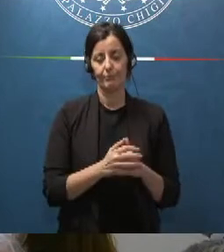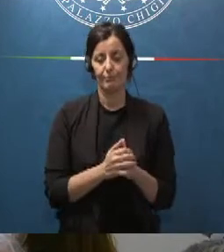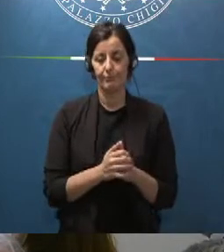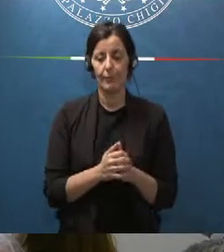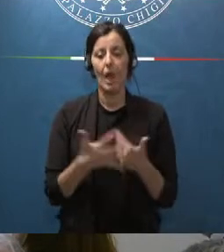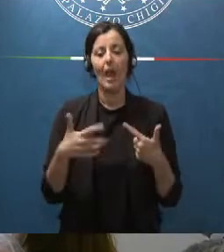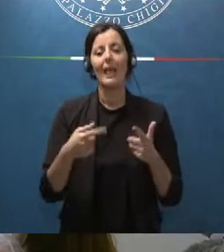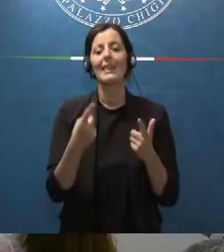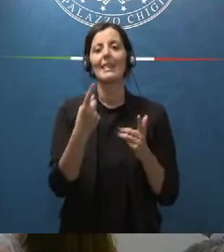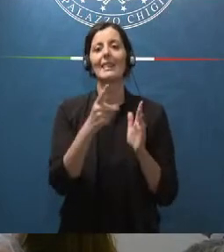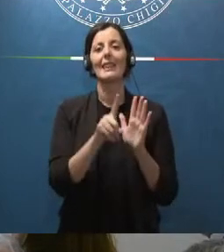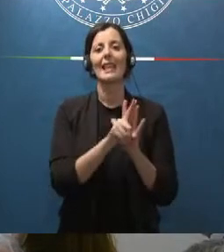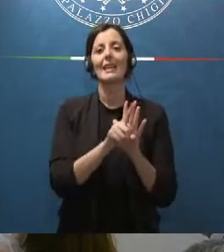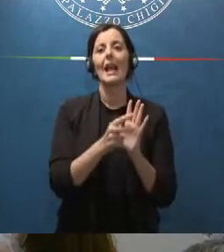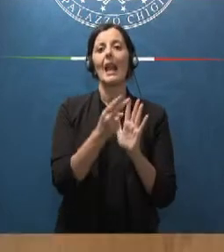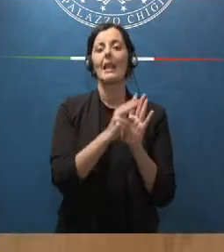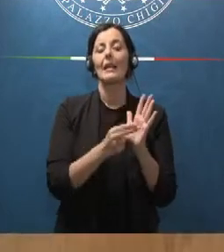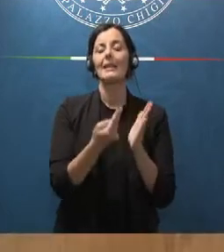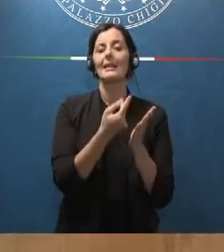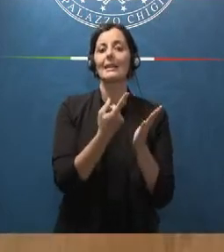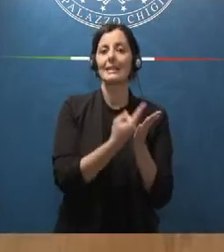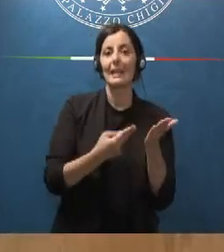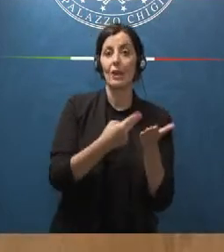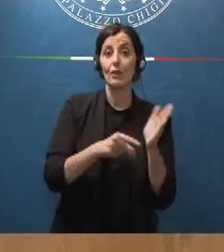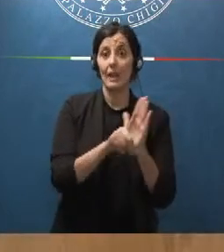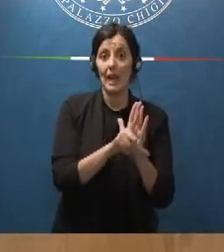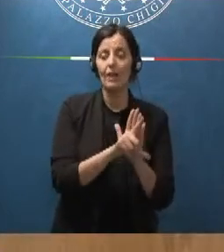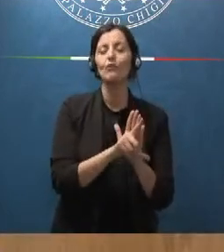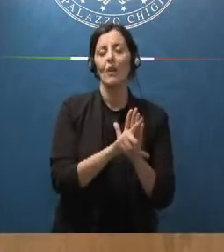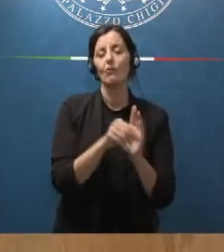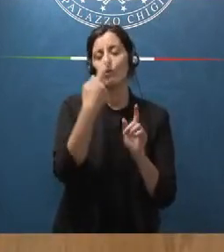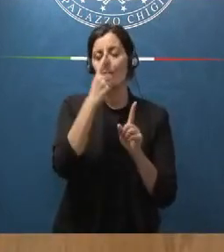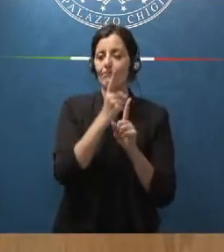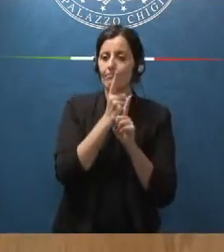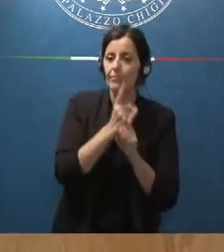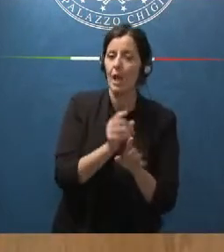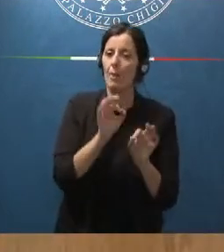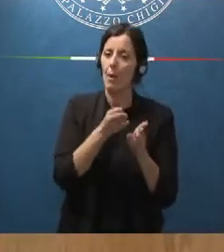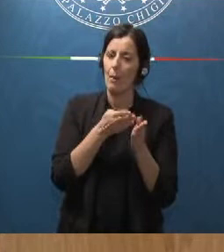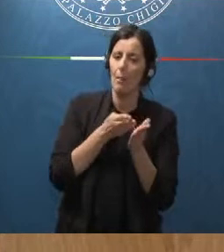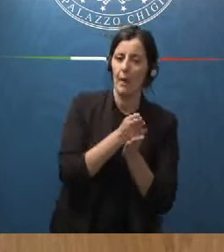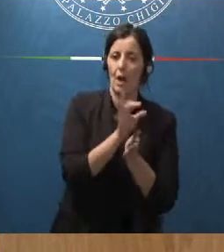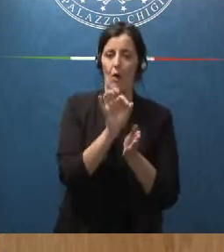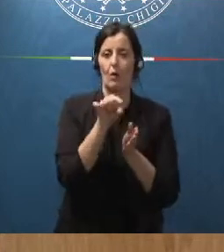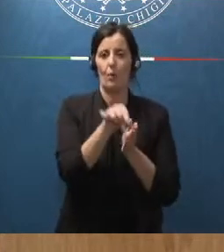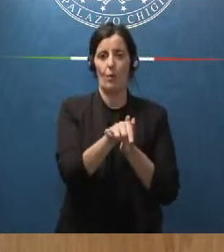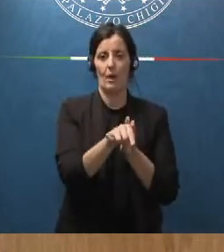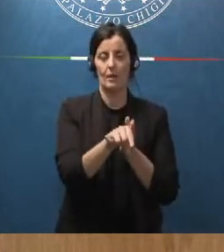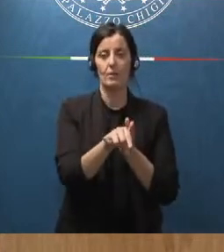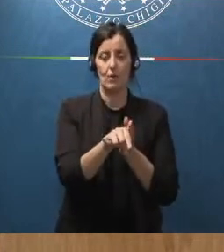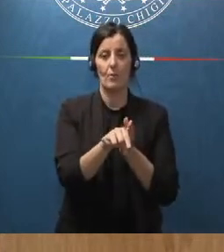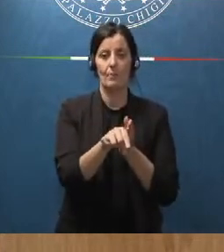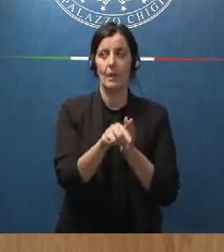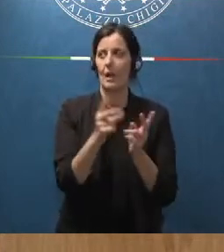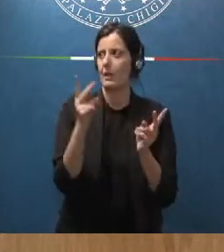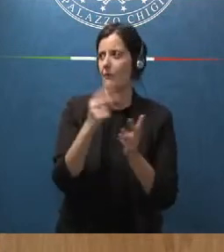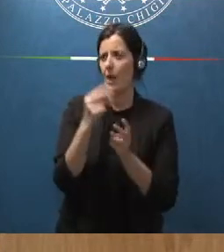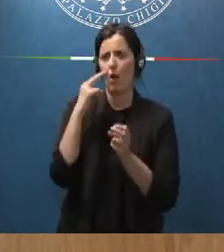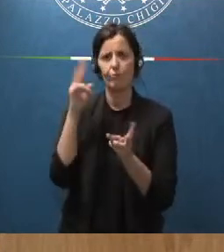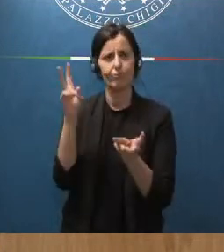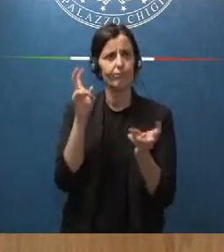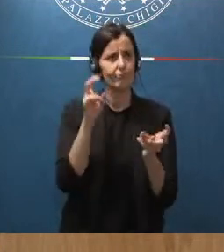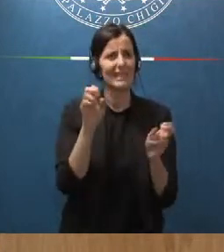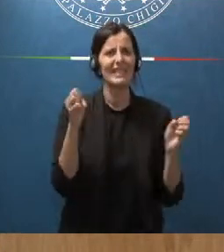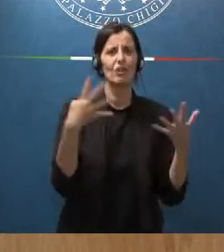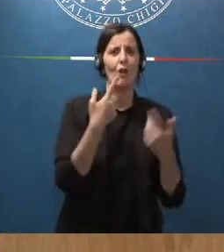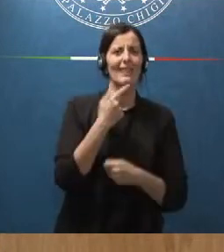disegno di legge inciderà molto positivamente in questa direzione se è vero come è vero che recepiamo 19 direttive